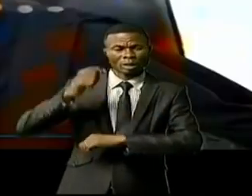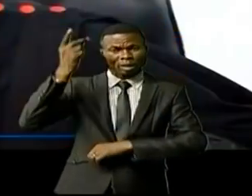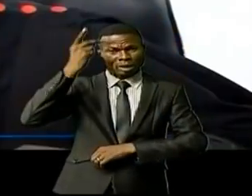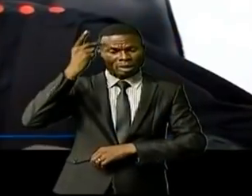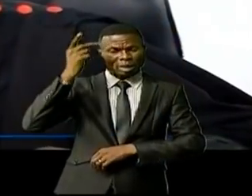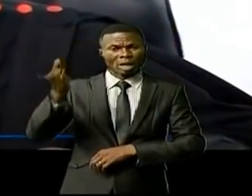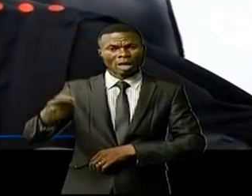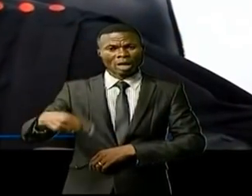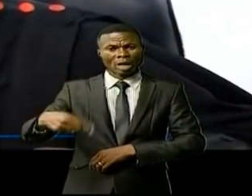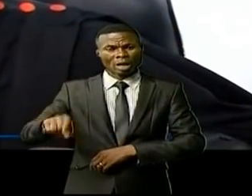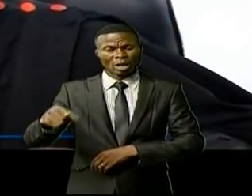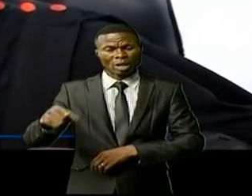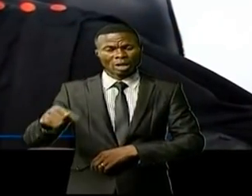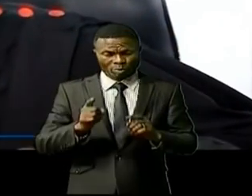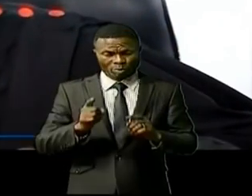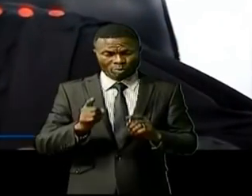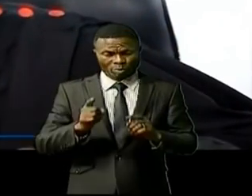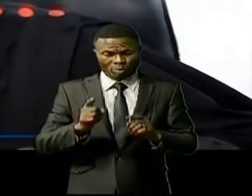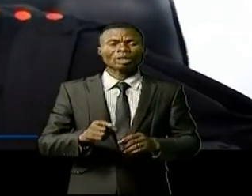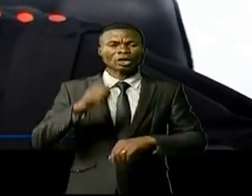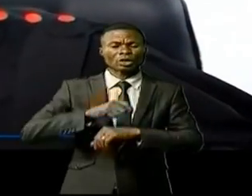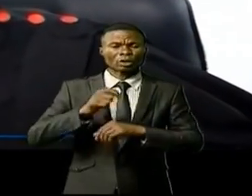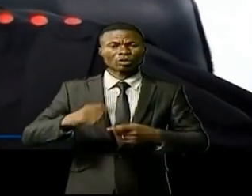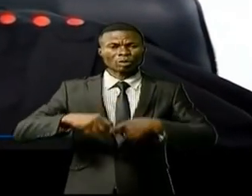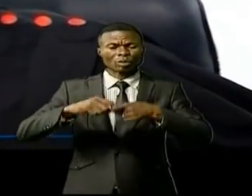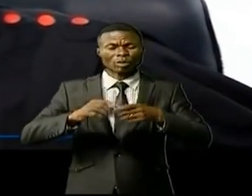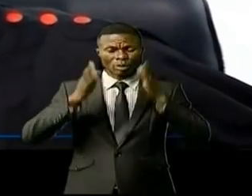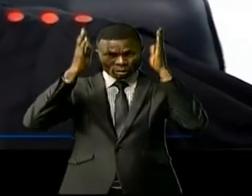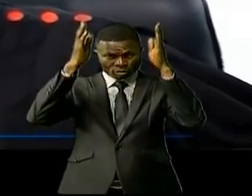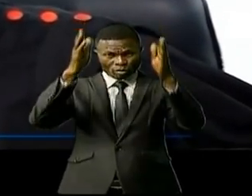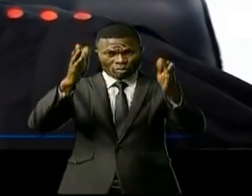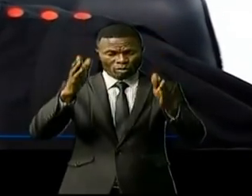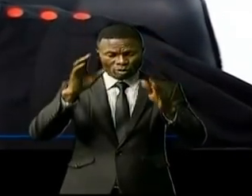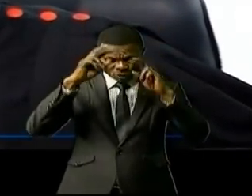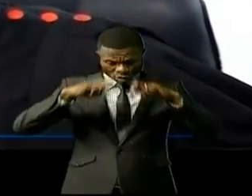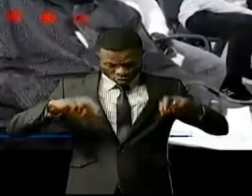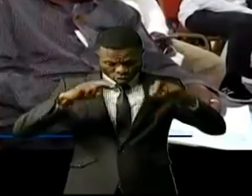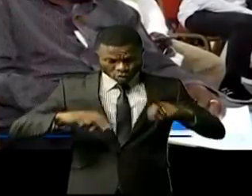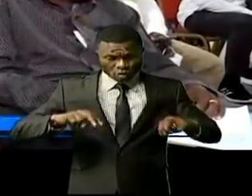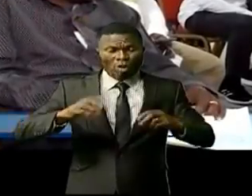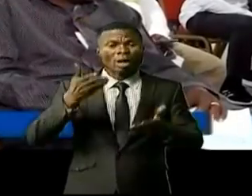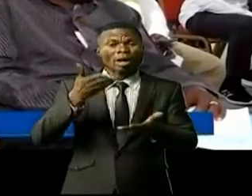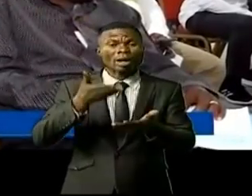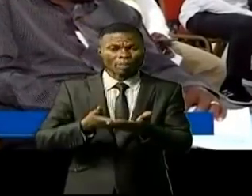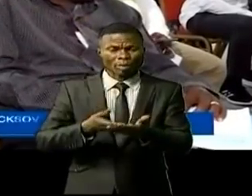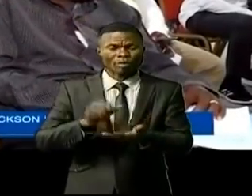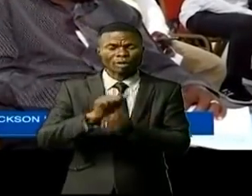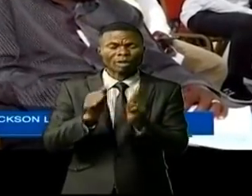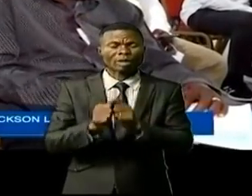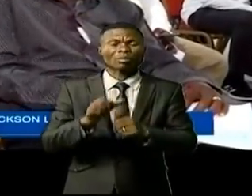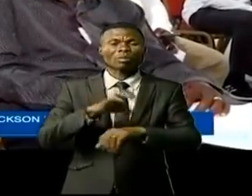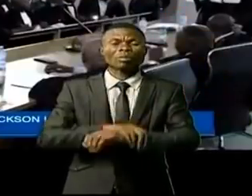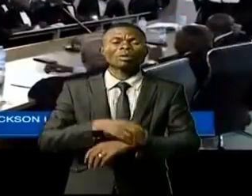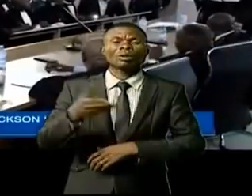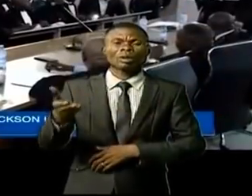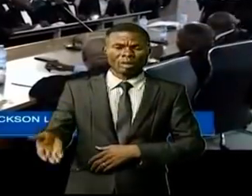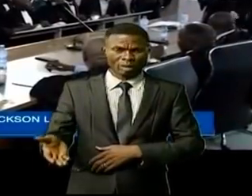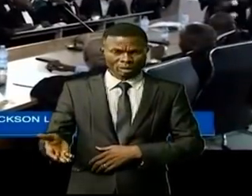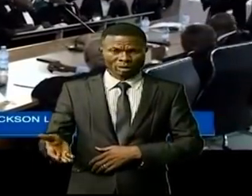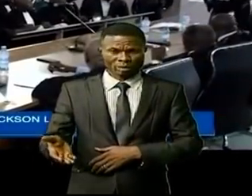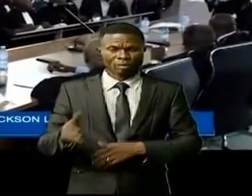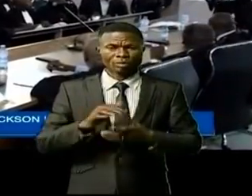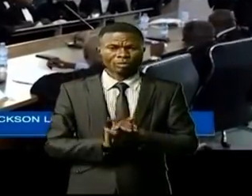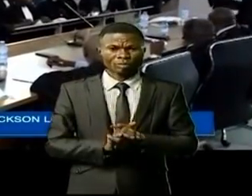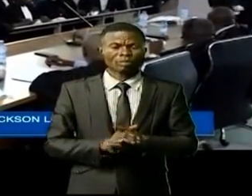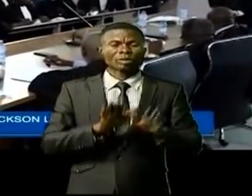a décidé la surséance du procès, le temps pour la cour constitutionnelle de se prononcer sur l'exception soulevée.